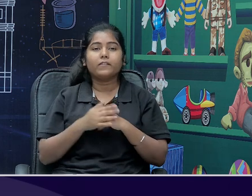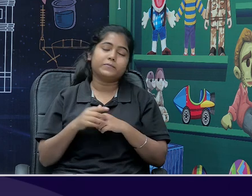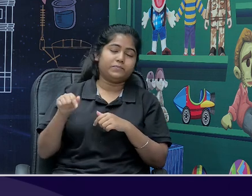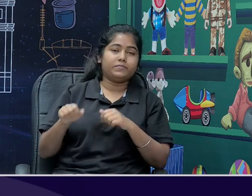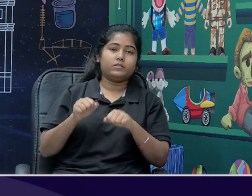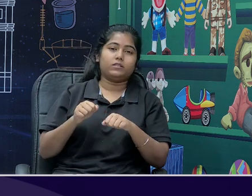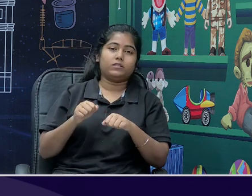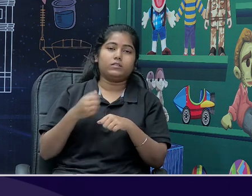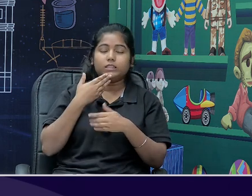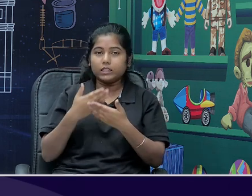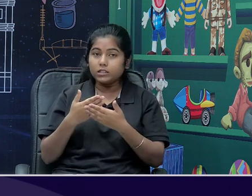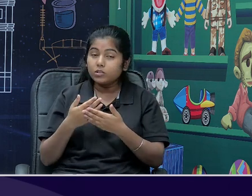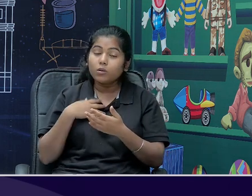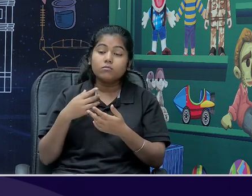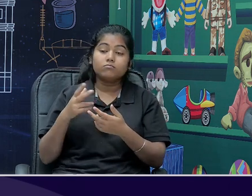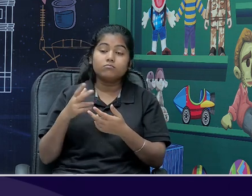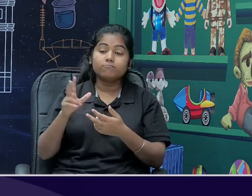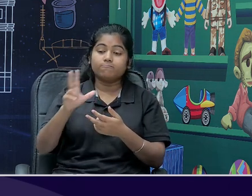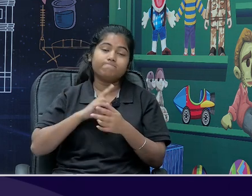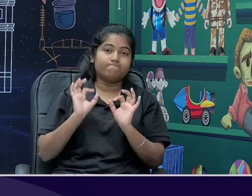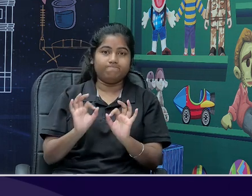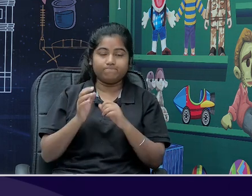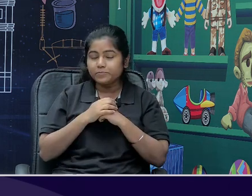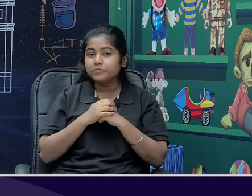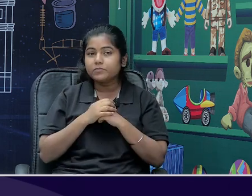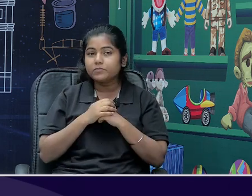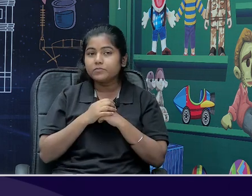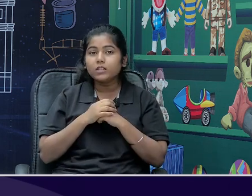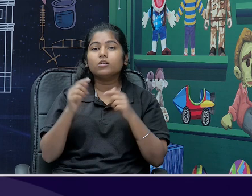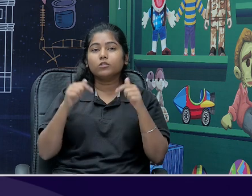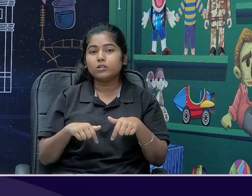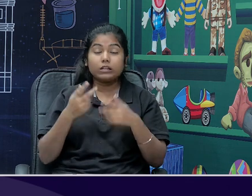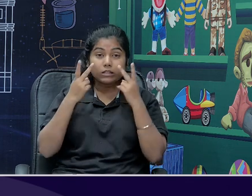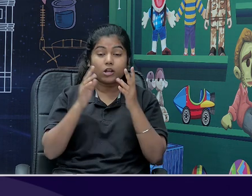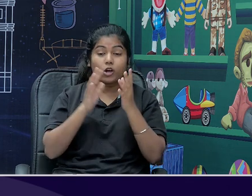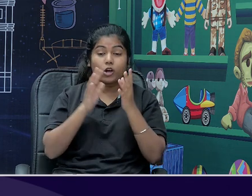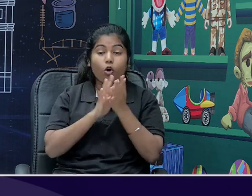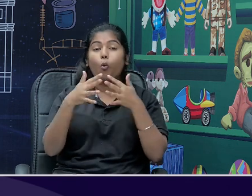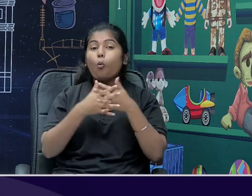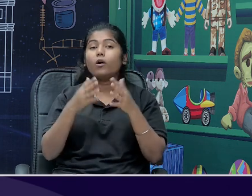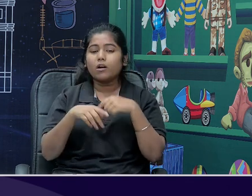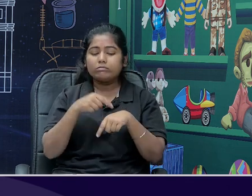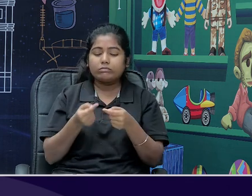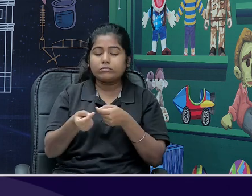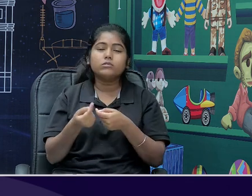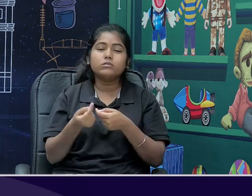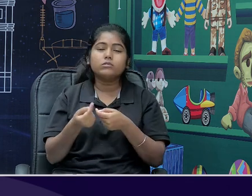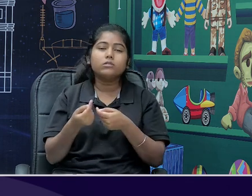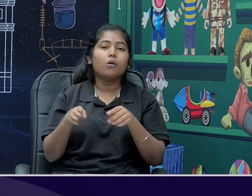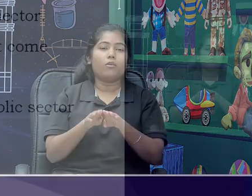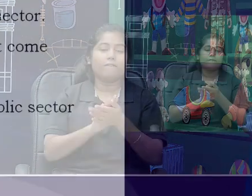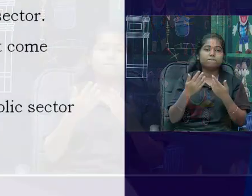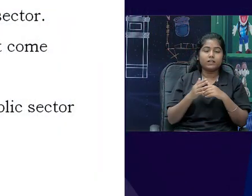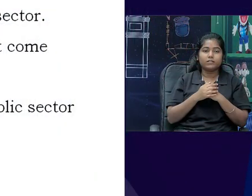जान सके let's move ahead देखते हैं कि homework क्या है because क्योंकि हमारी जो class है वो बस over होने ही वाली है थोड़ी लेर में जो homework है उसमें हम